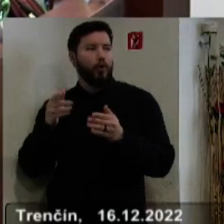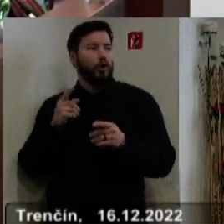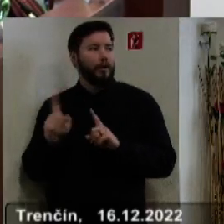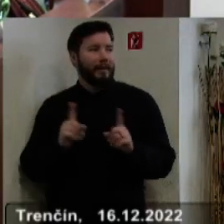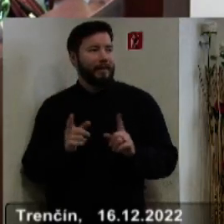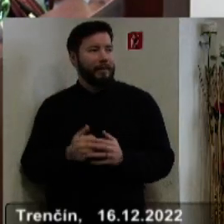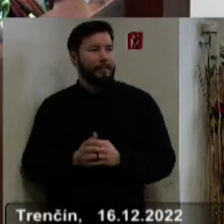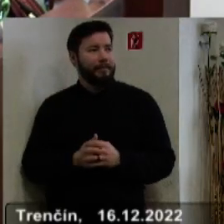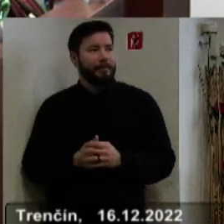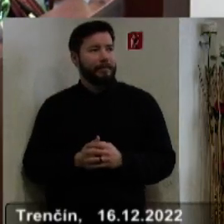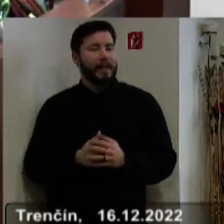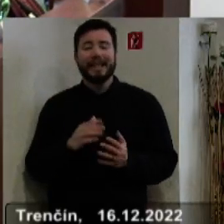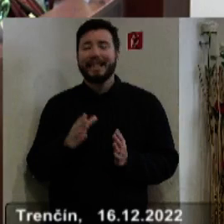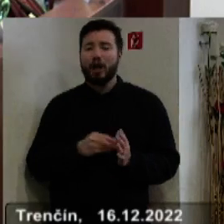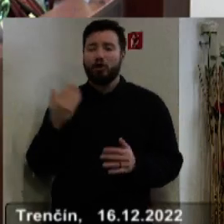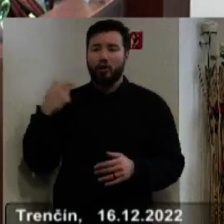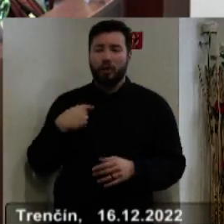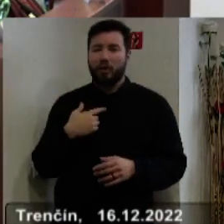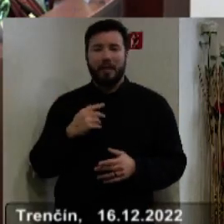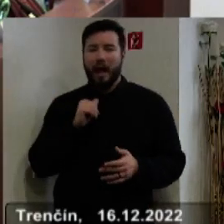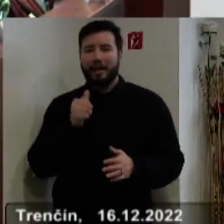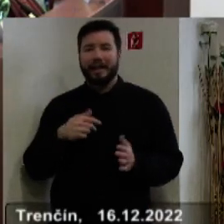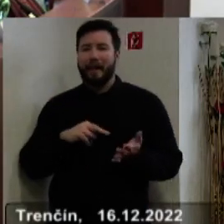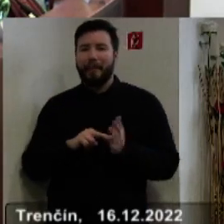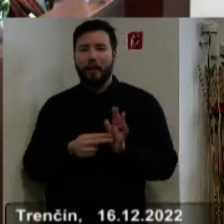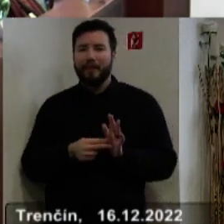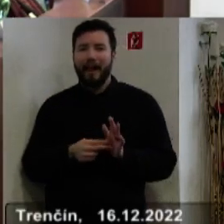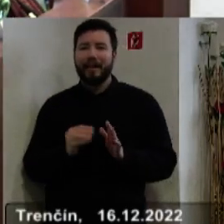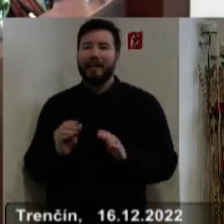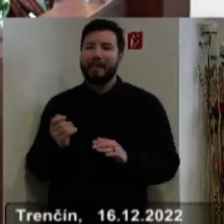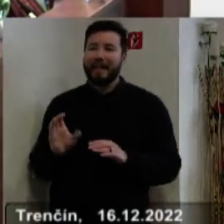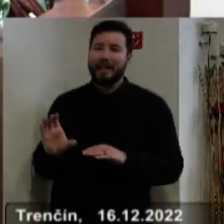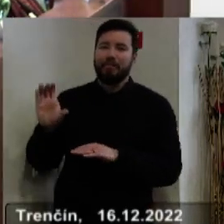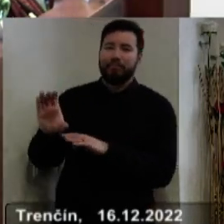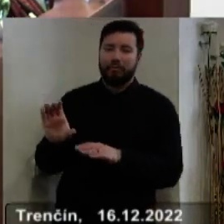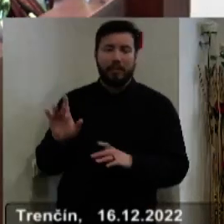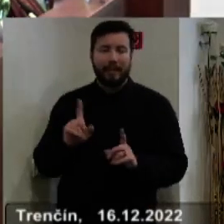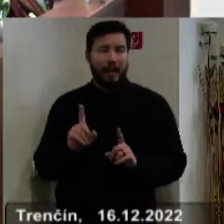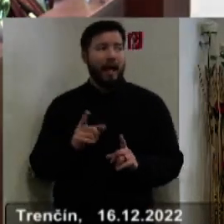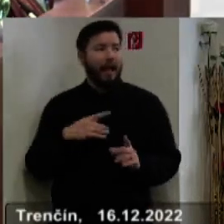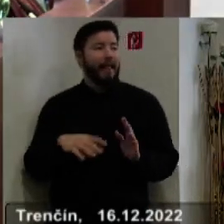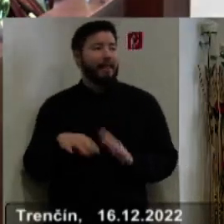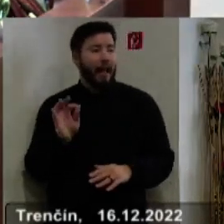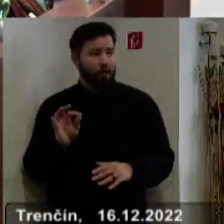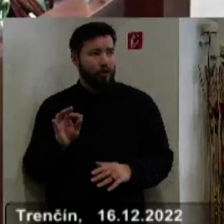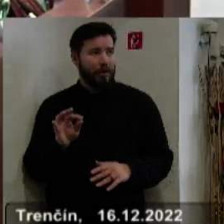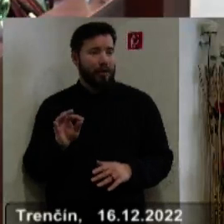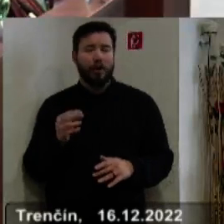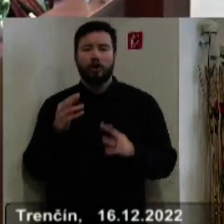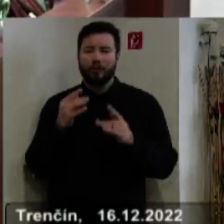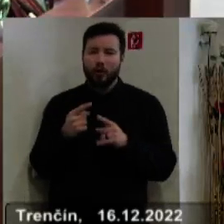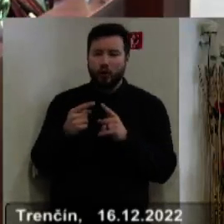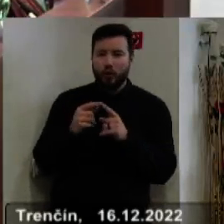začiatku sme ani neplánovali, že by sme tam dali nejaké, vyčlené nejaké finančné prostredky, ale našli sme to, upratali sme ten